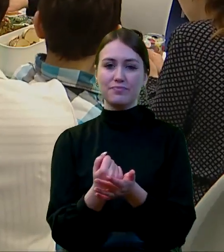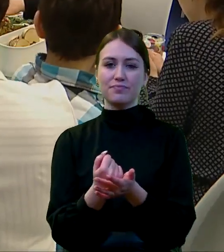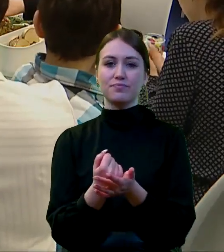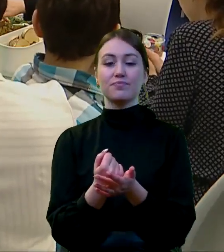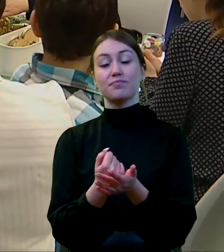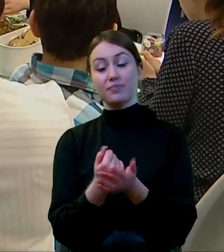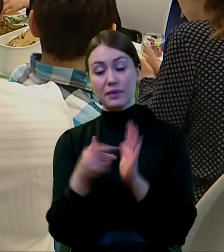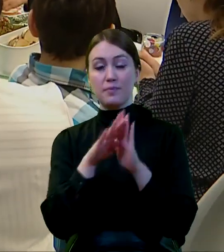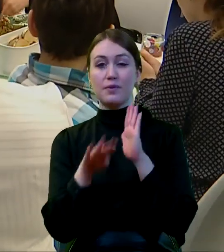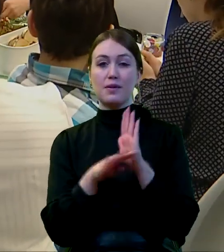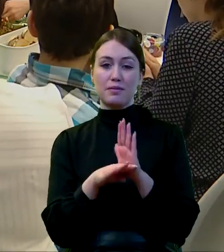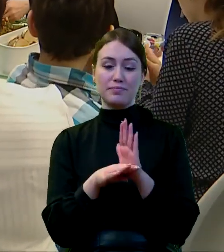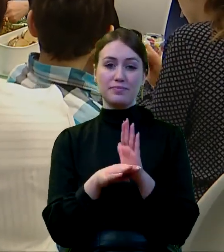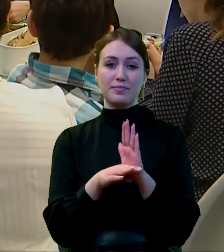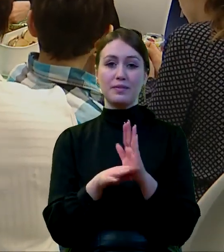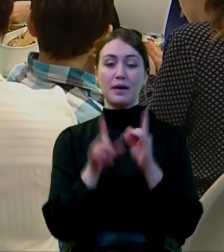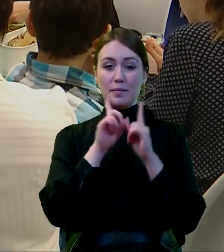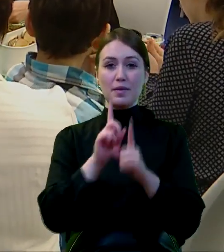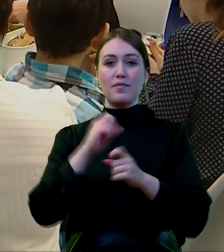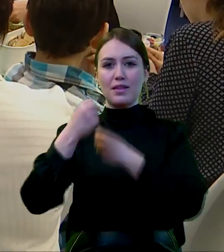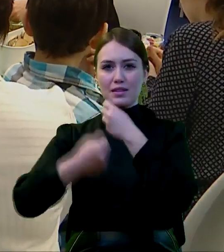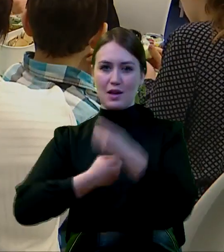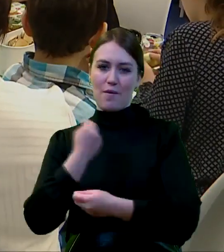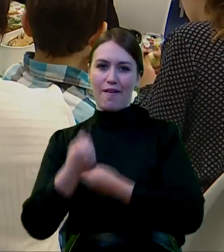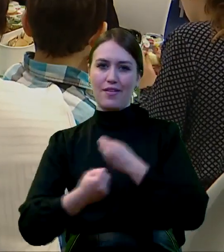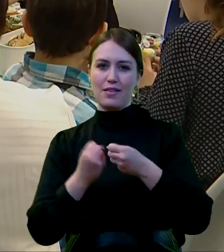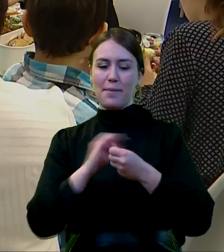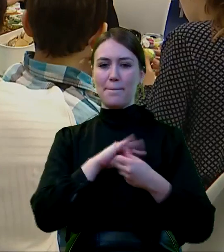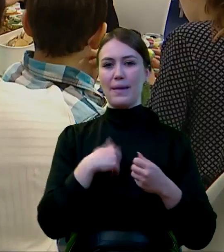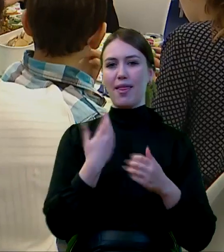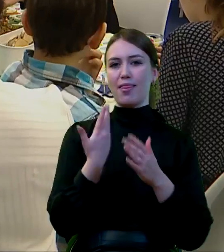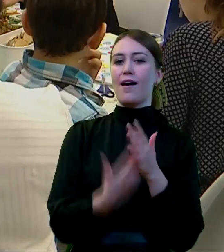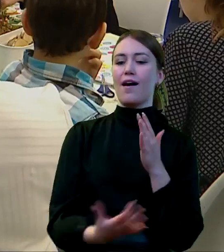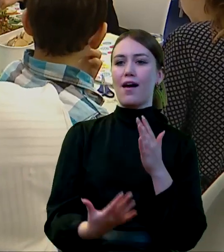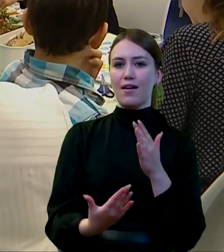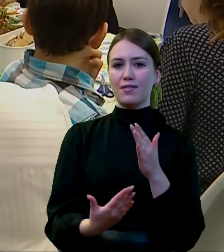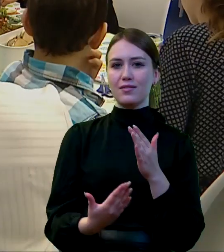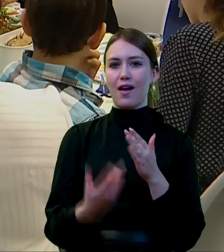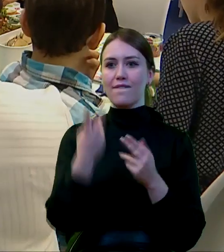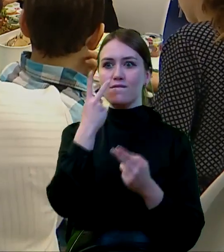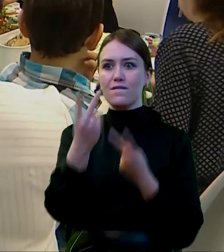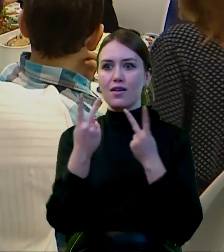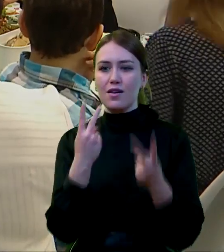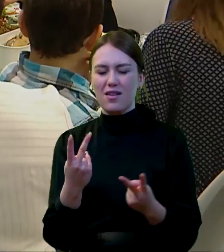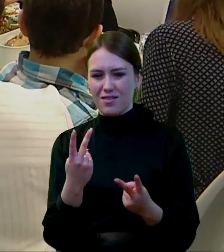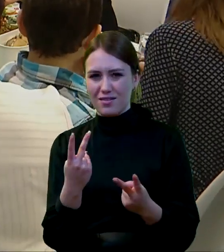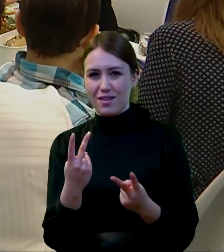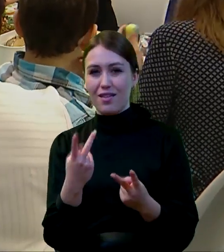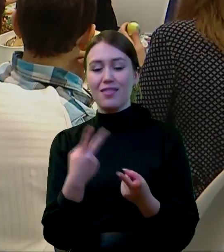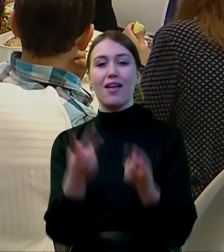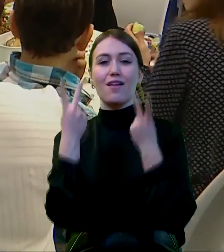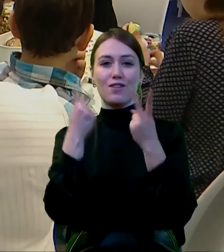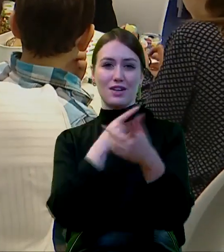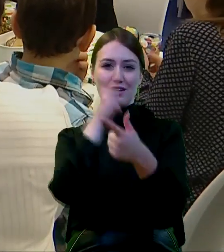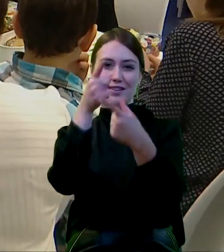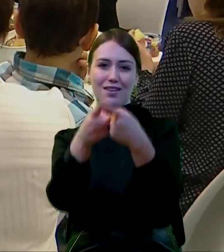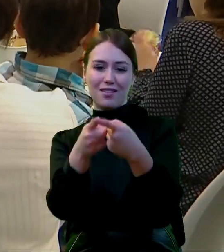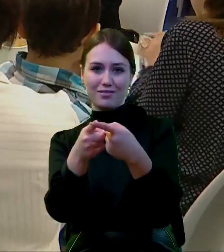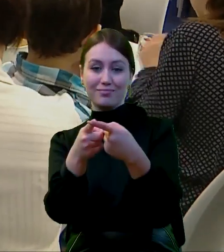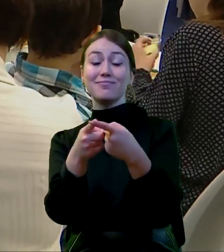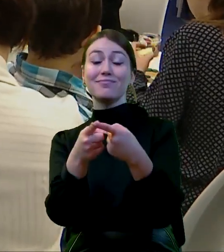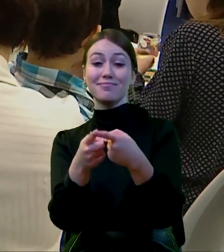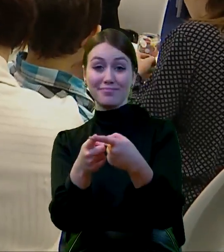programowych. I w tych działaniach nigdy nie tracimy z pola widzenia tego najważniejszego celu,